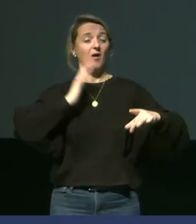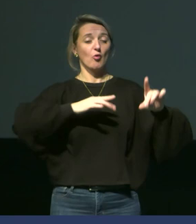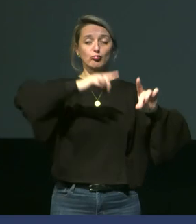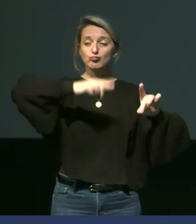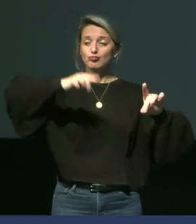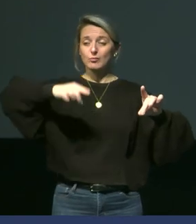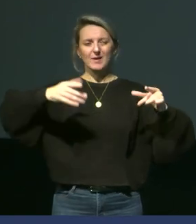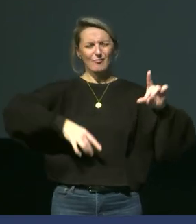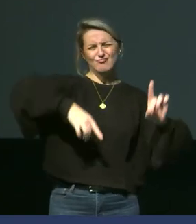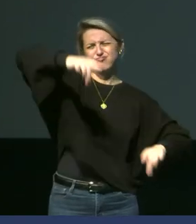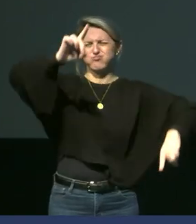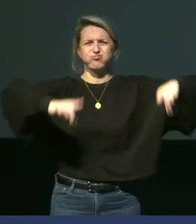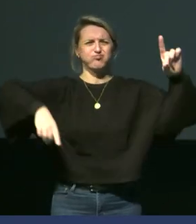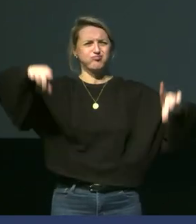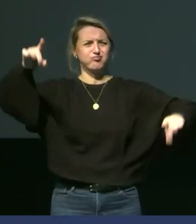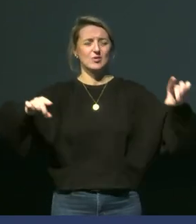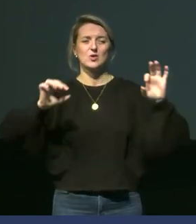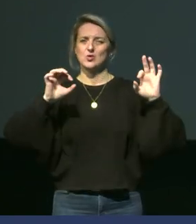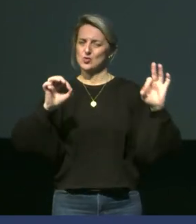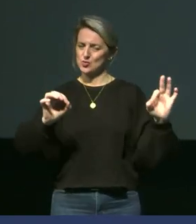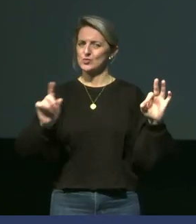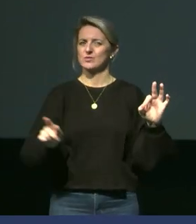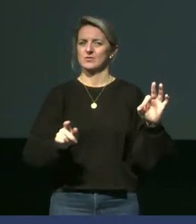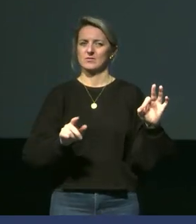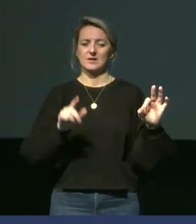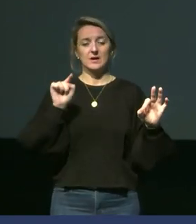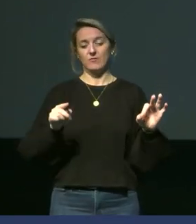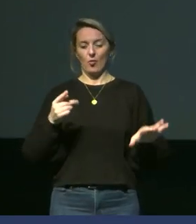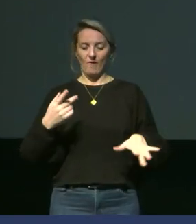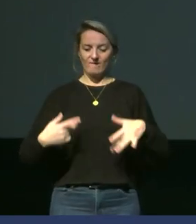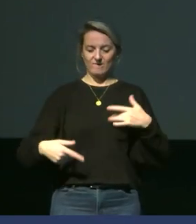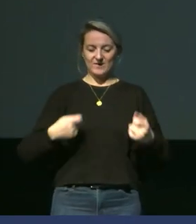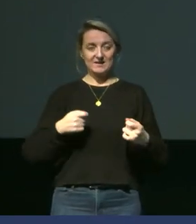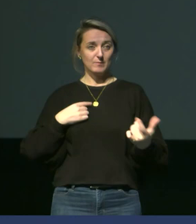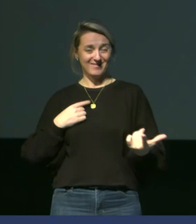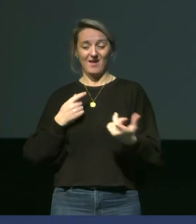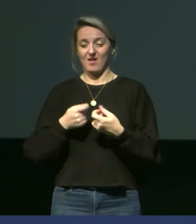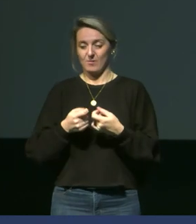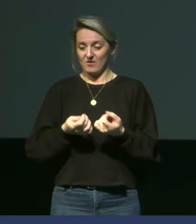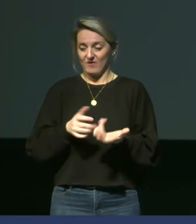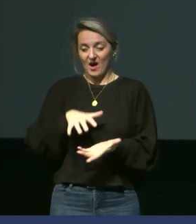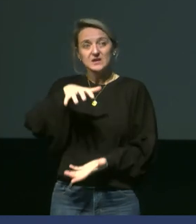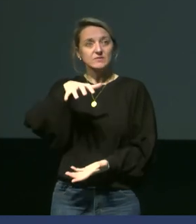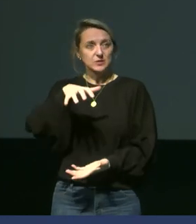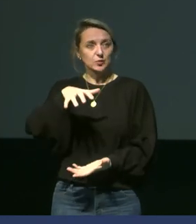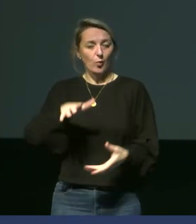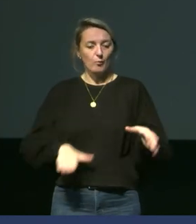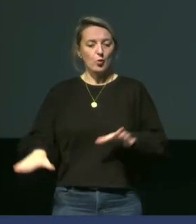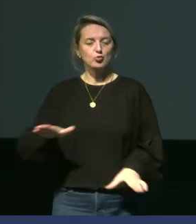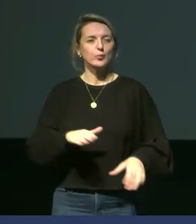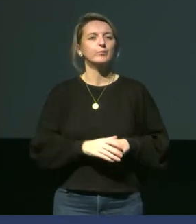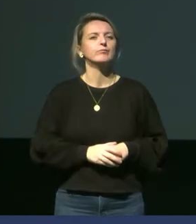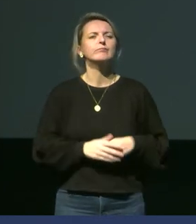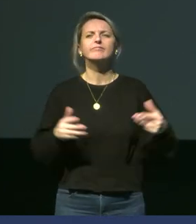qui nécessitent une variation, une flexibilité finalement pour les individus. Alors, pour les